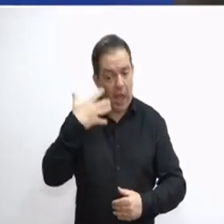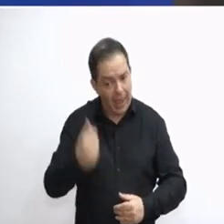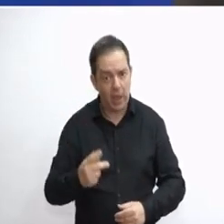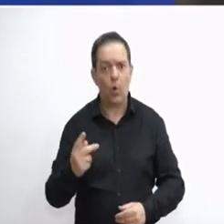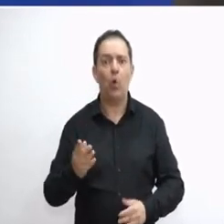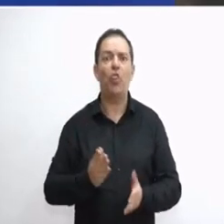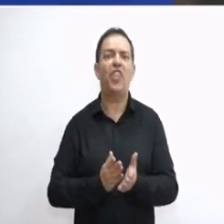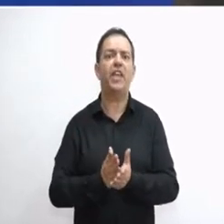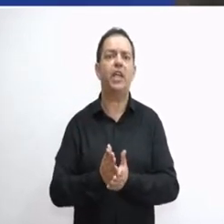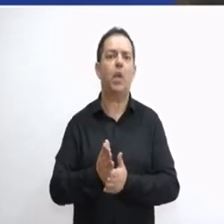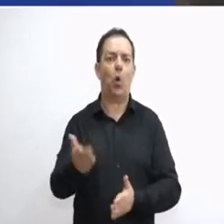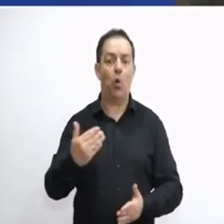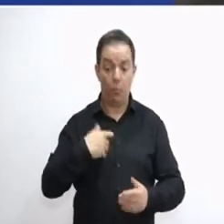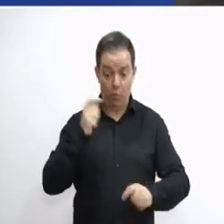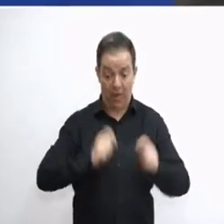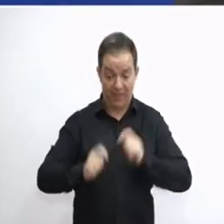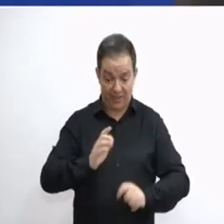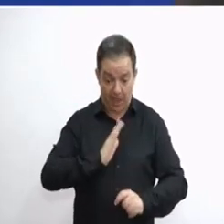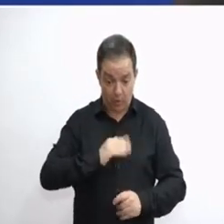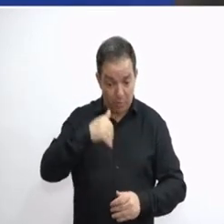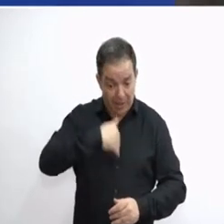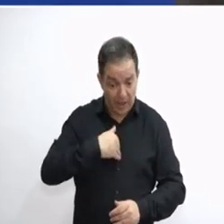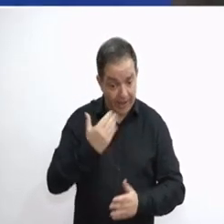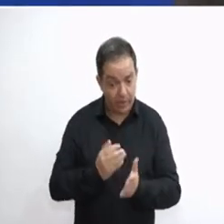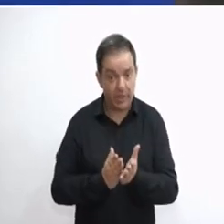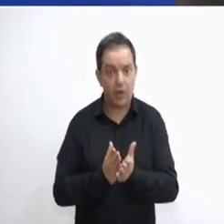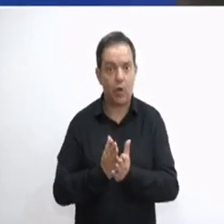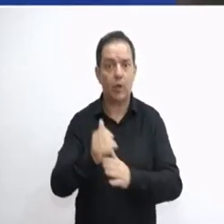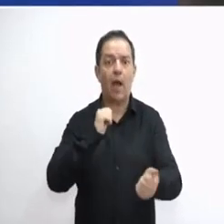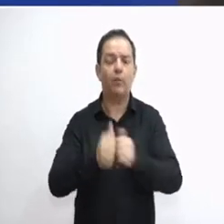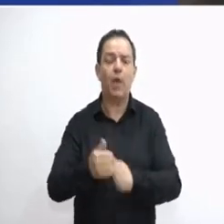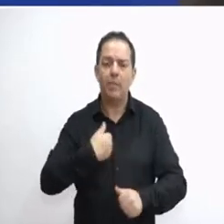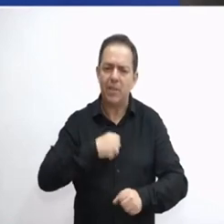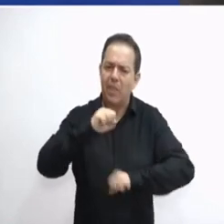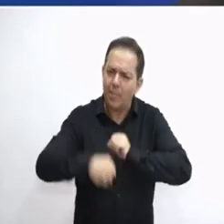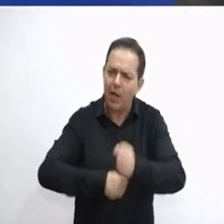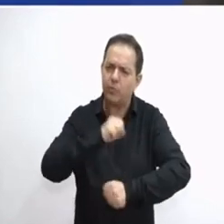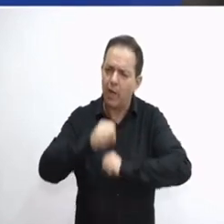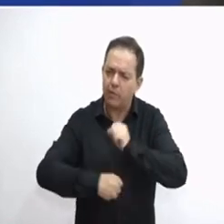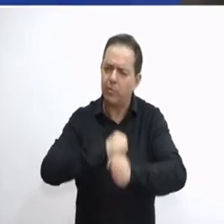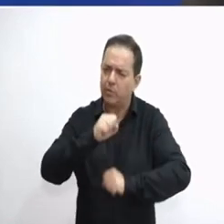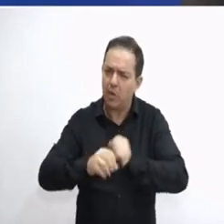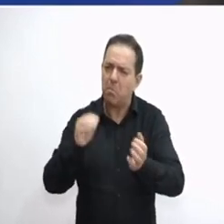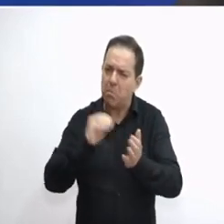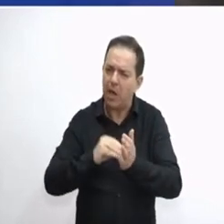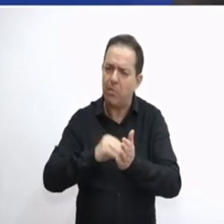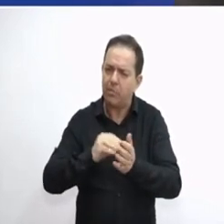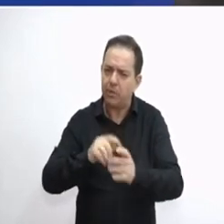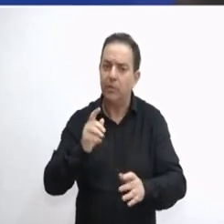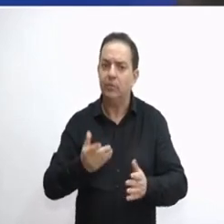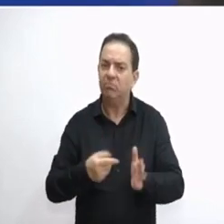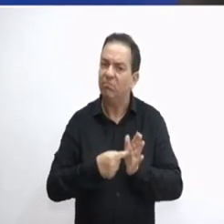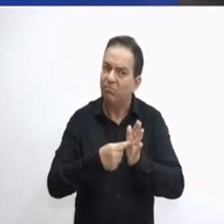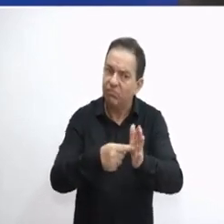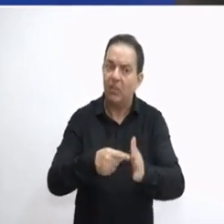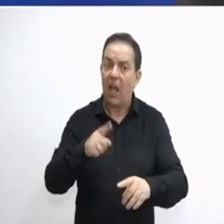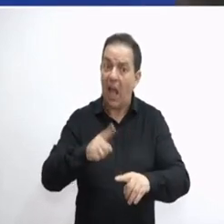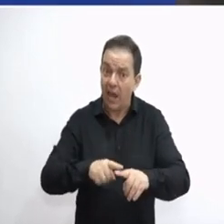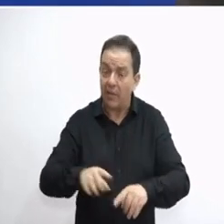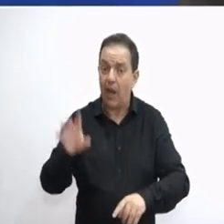στην ίδια του τη δημιουργία. Η δικαιοσύνη είναι αυτό ακριβώς που είπα. Αυτό θα παλέψουμε να στήσουμε στην Ευρώπη και στην Ελλάδα.